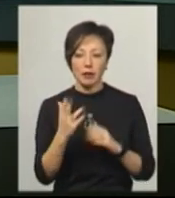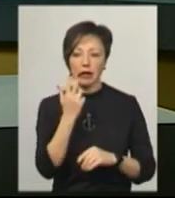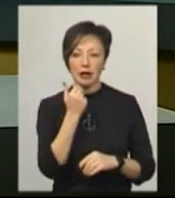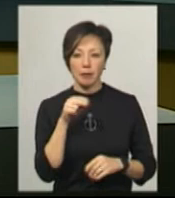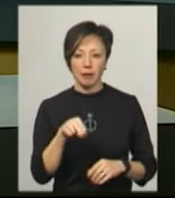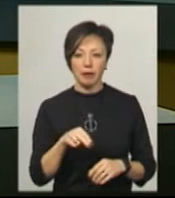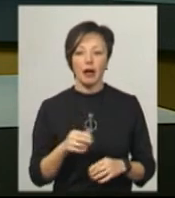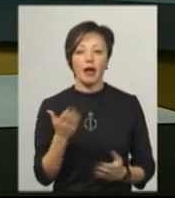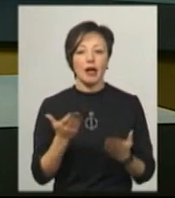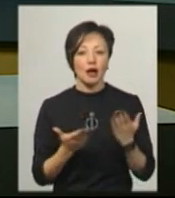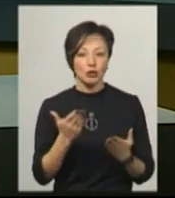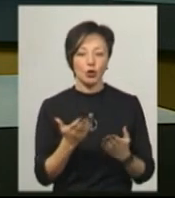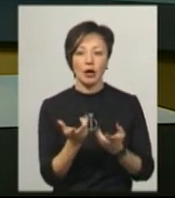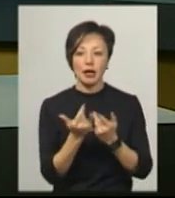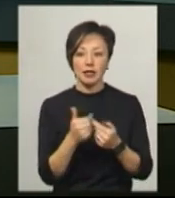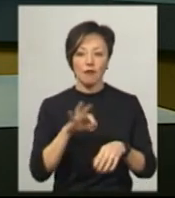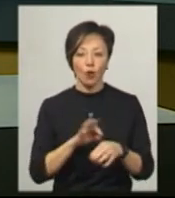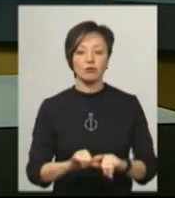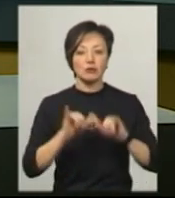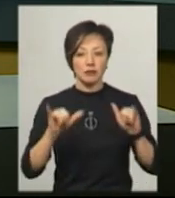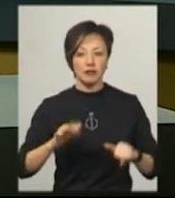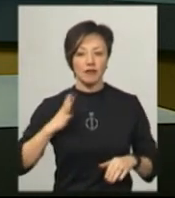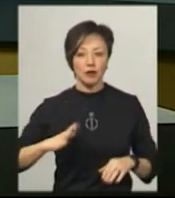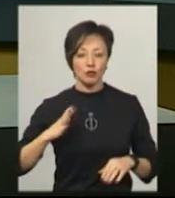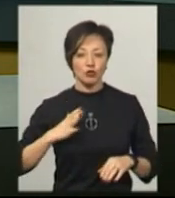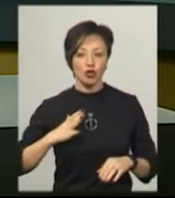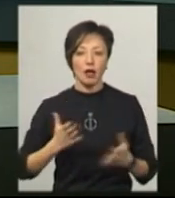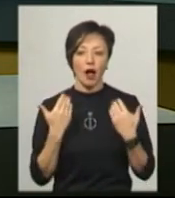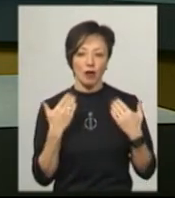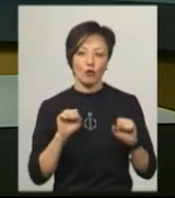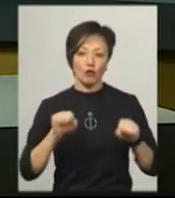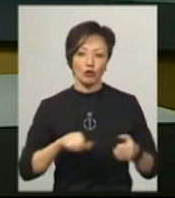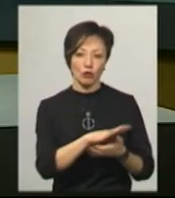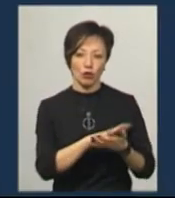грипу. Якщо кількість хворих зростатиме, вимушені канікули можуть продовжити.